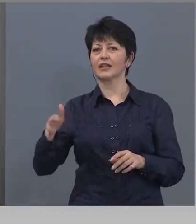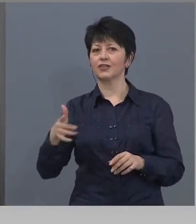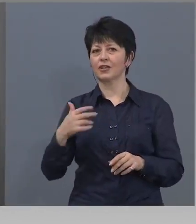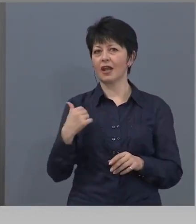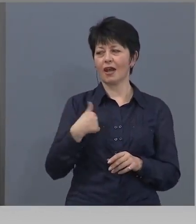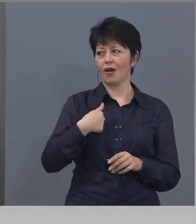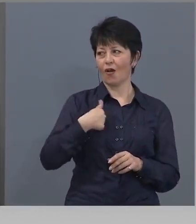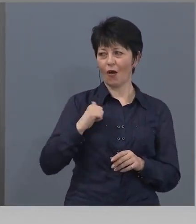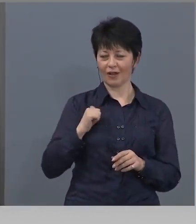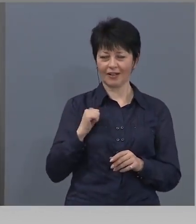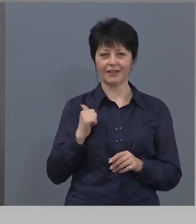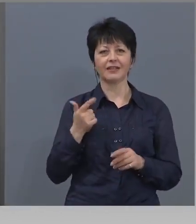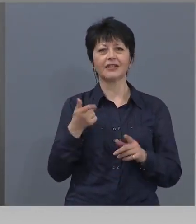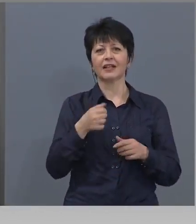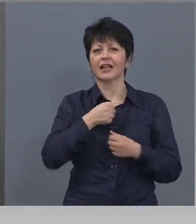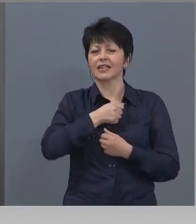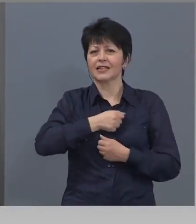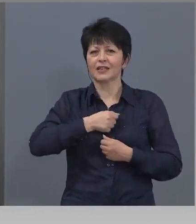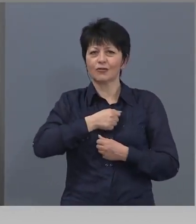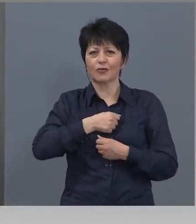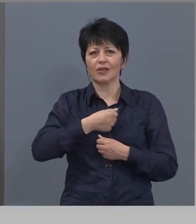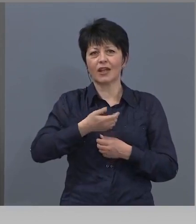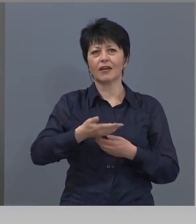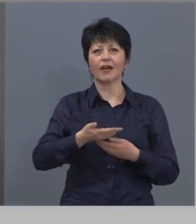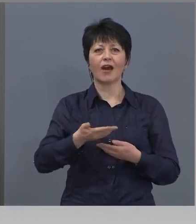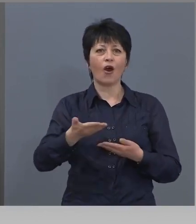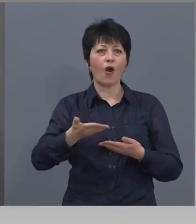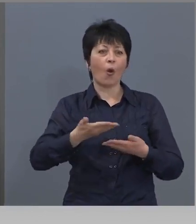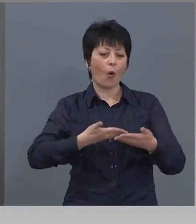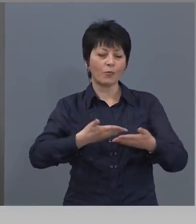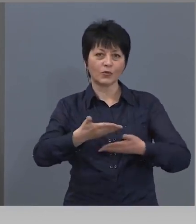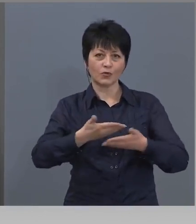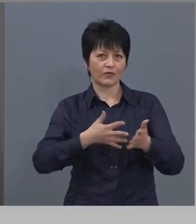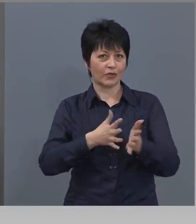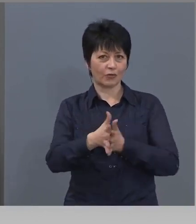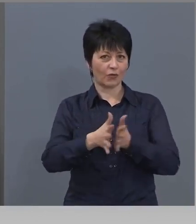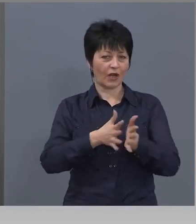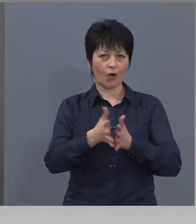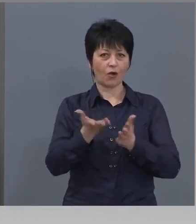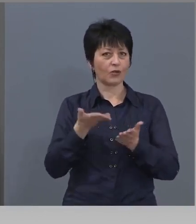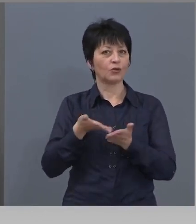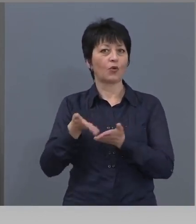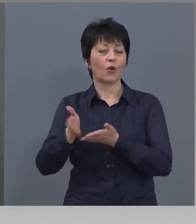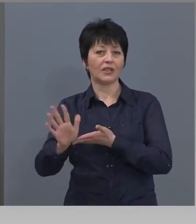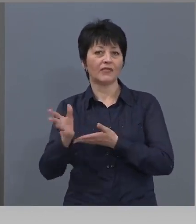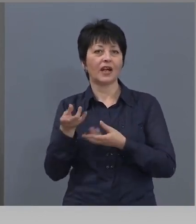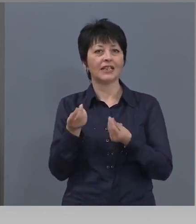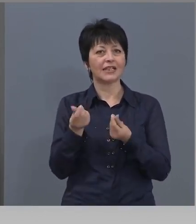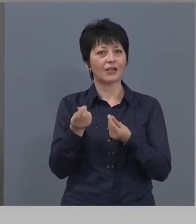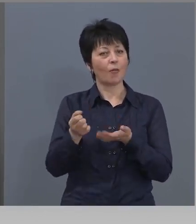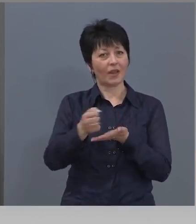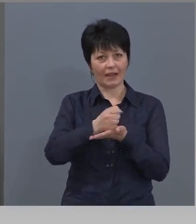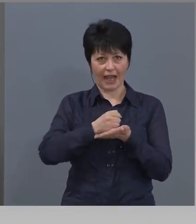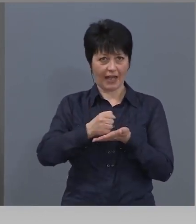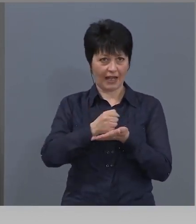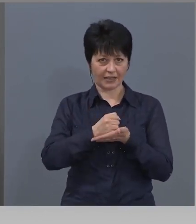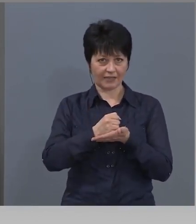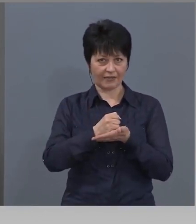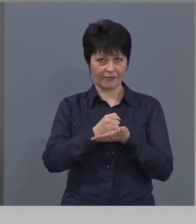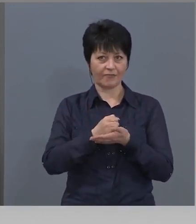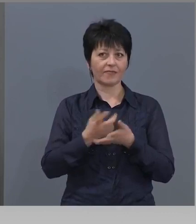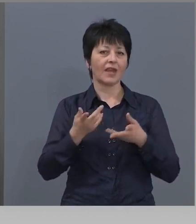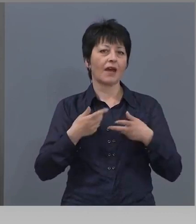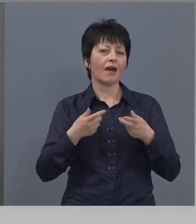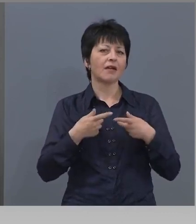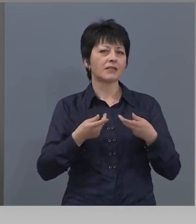и по този начин се затрудни обслужването на хората, които отиваха да си купят лекарства. Аз